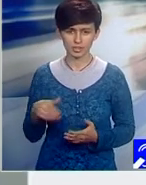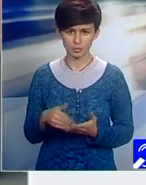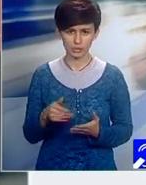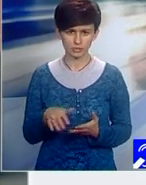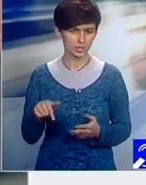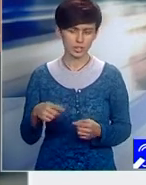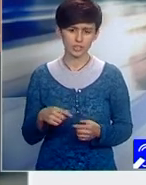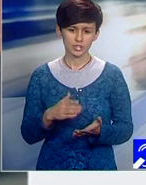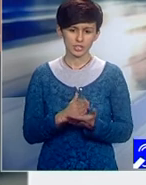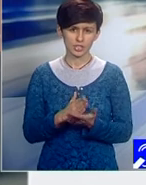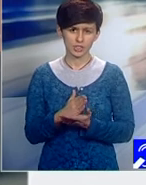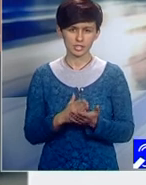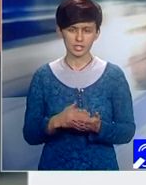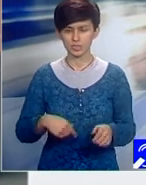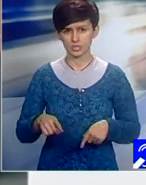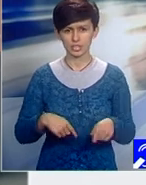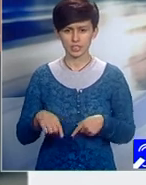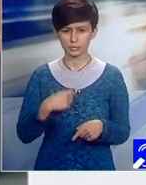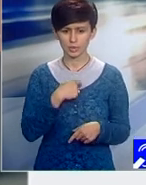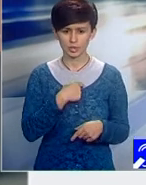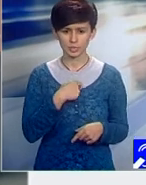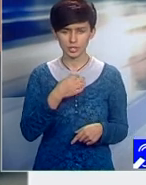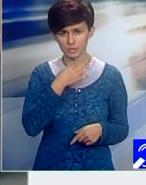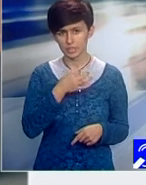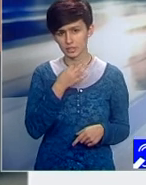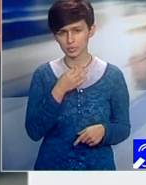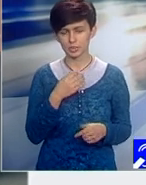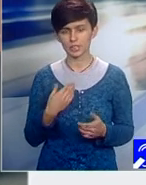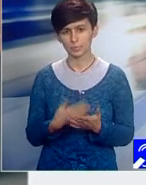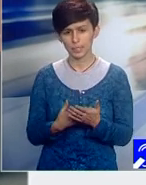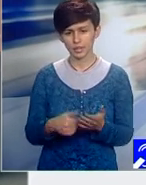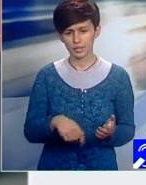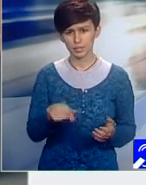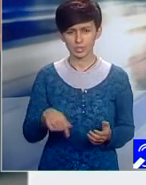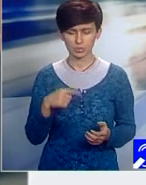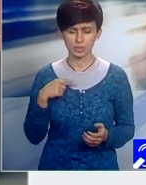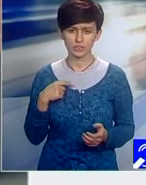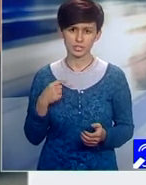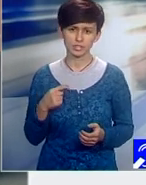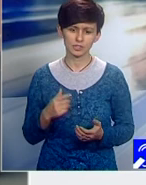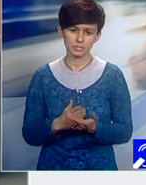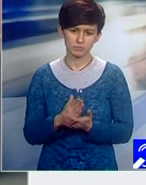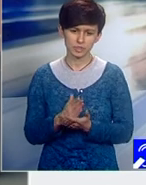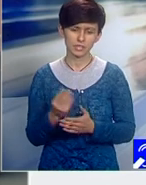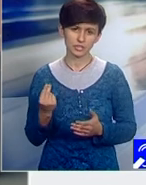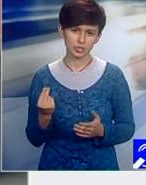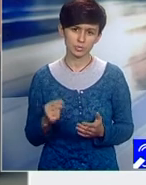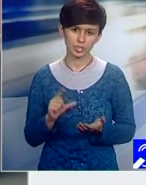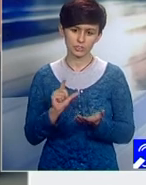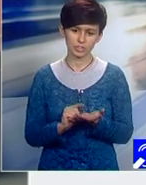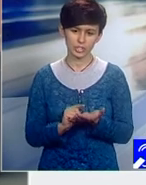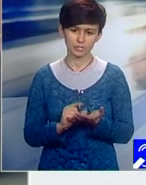acestui serviciu de transport, am putea zice, pentru noi, cel mai bine e să fie servicii cât mai bune și cât mai ieftine. Și apoi,